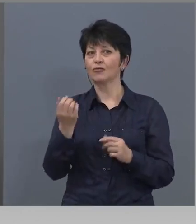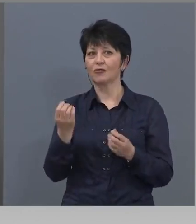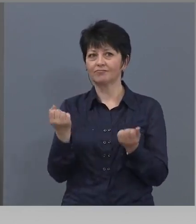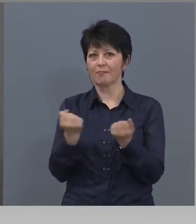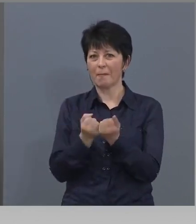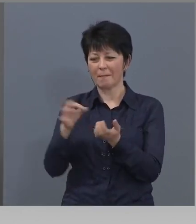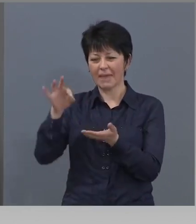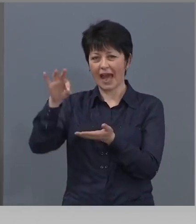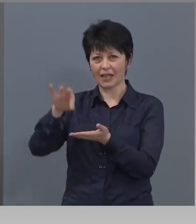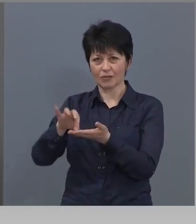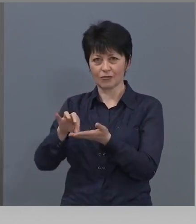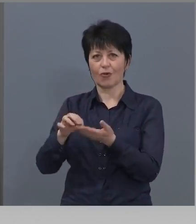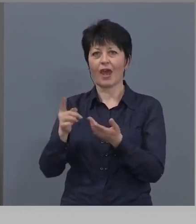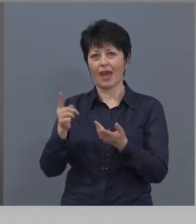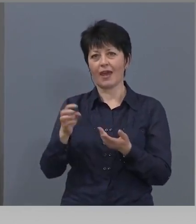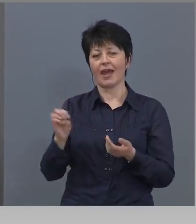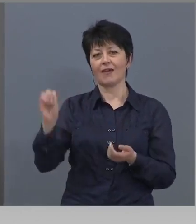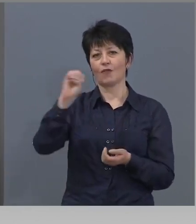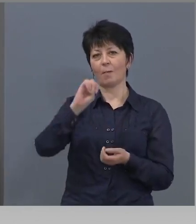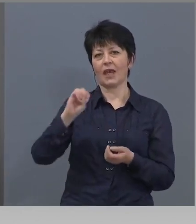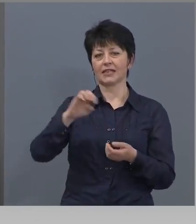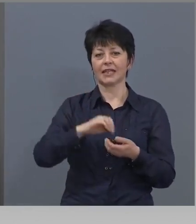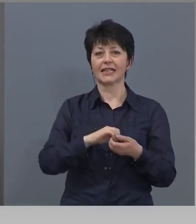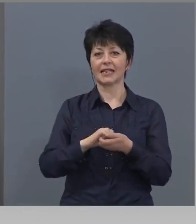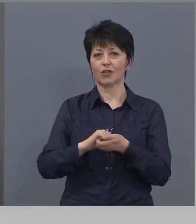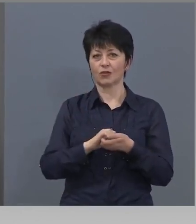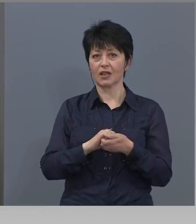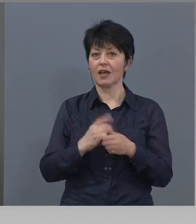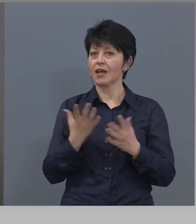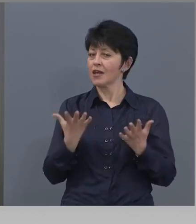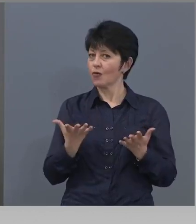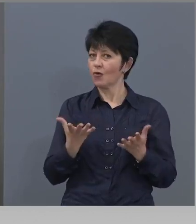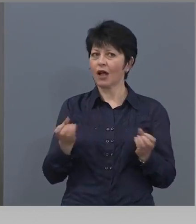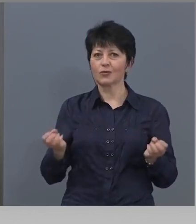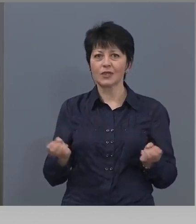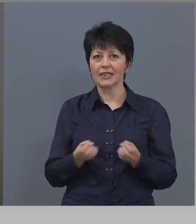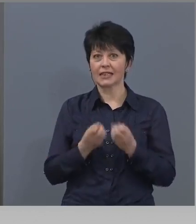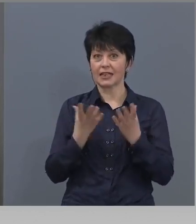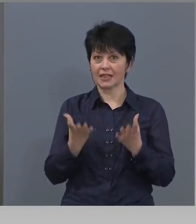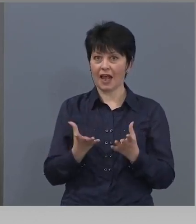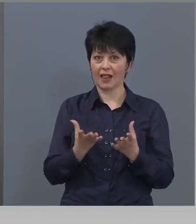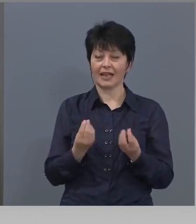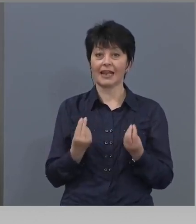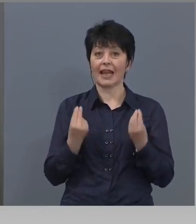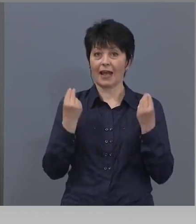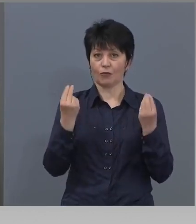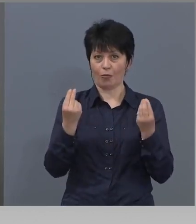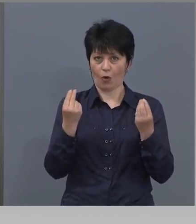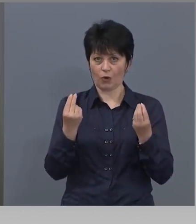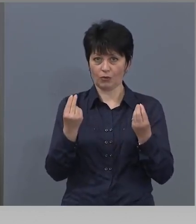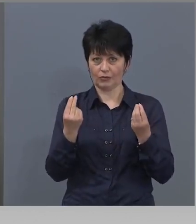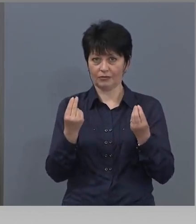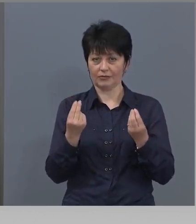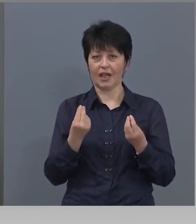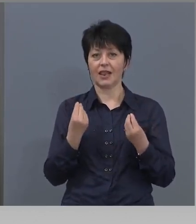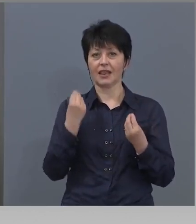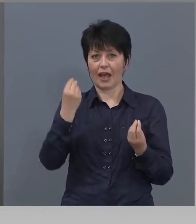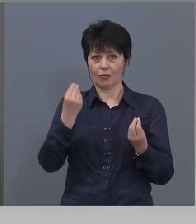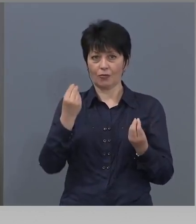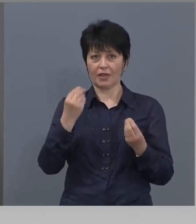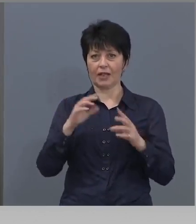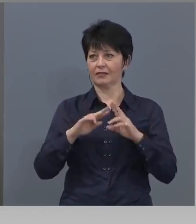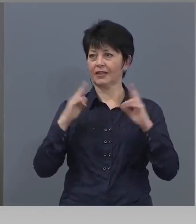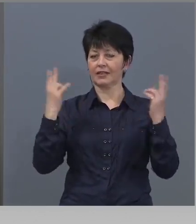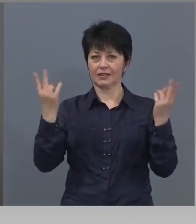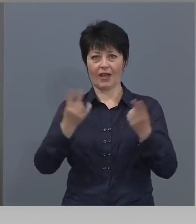живеен е Европейския съюз. И когато си създал най-доброто нещо, най-добрият свят,